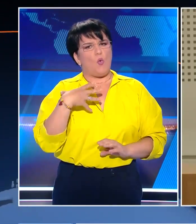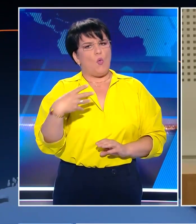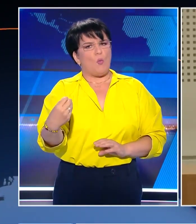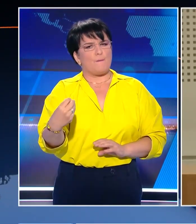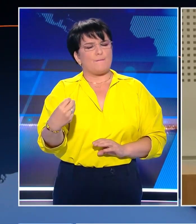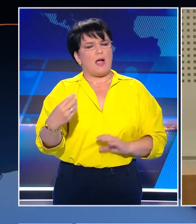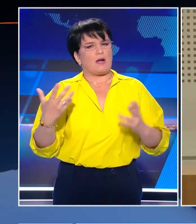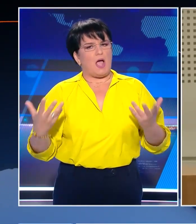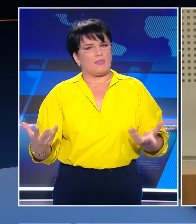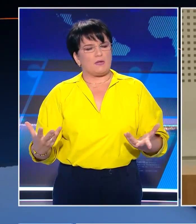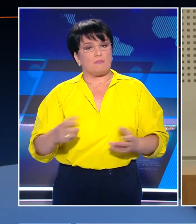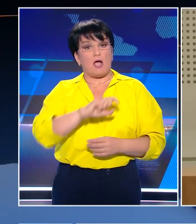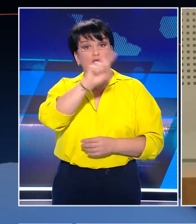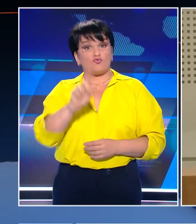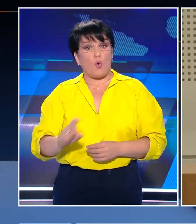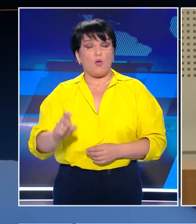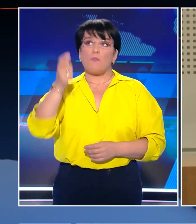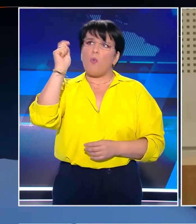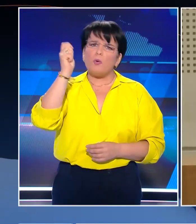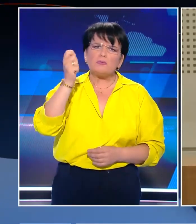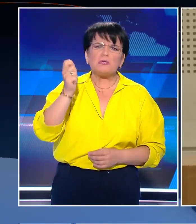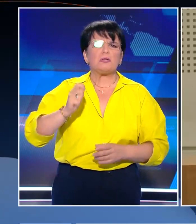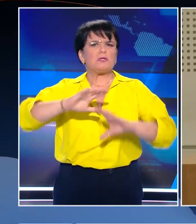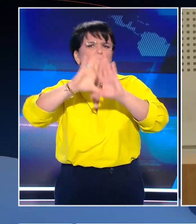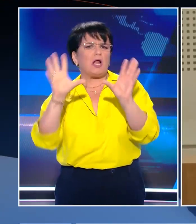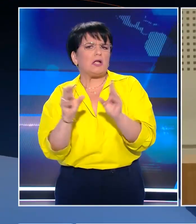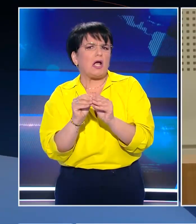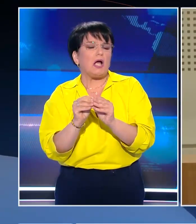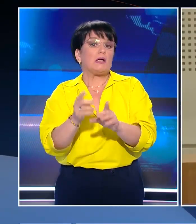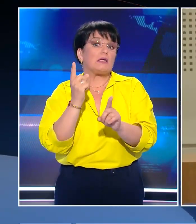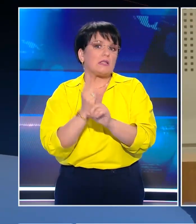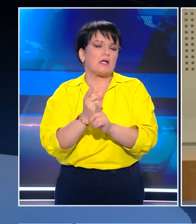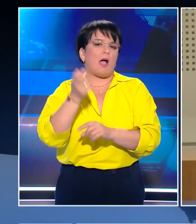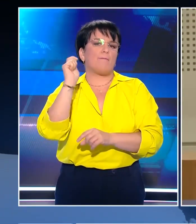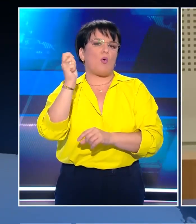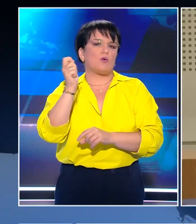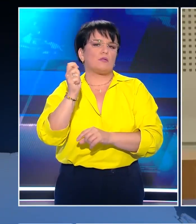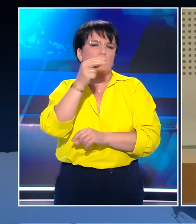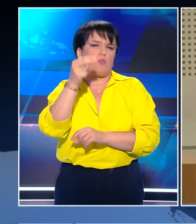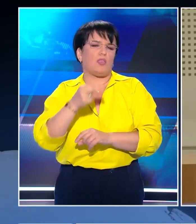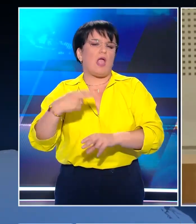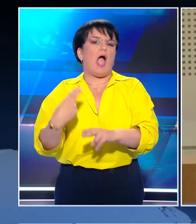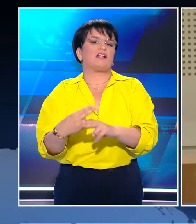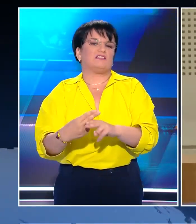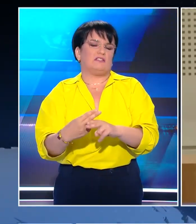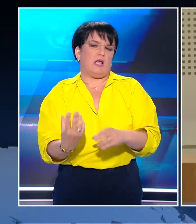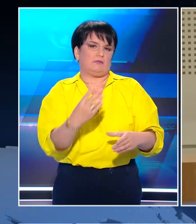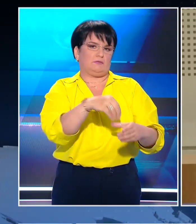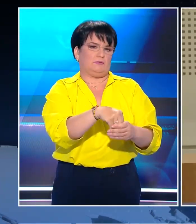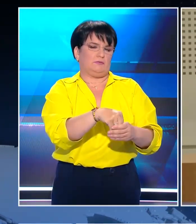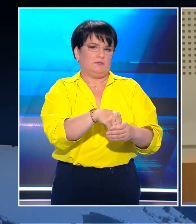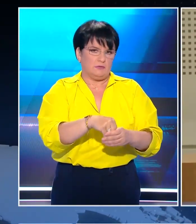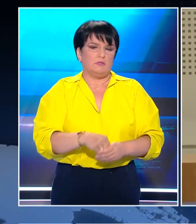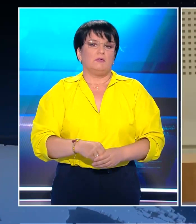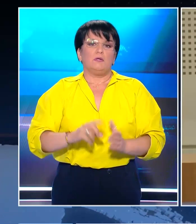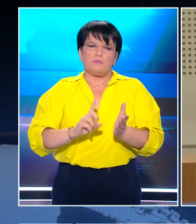ότι στη ζωή, στην πολιτική, ιδίως στην πολιτική που αναφέρεται σε αξίες, μπορείς να